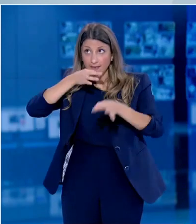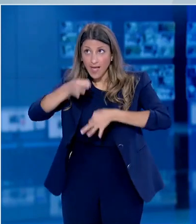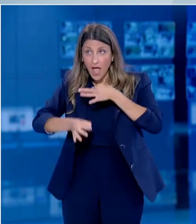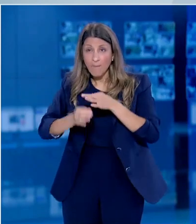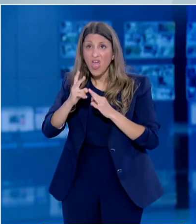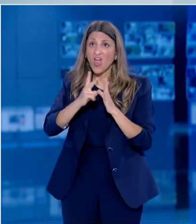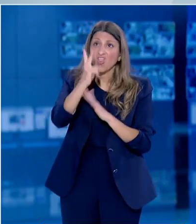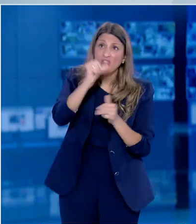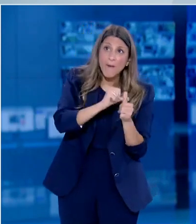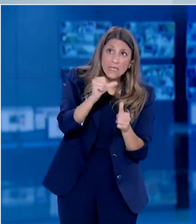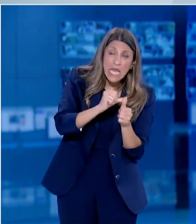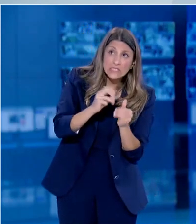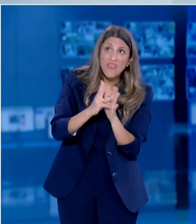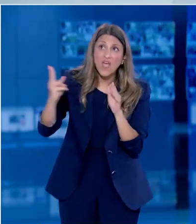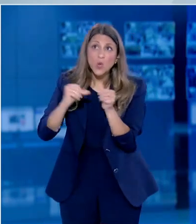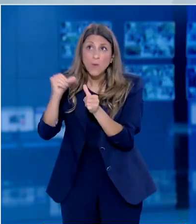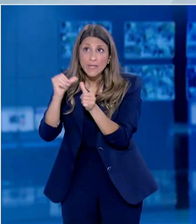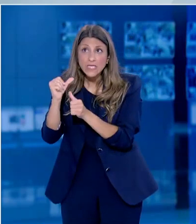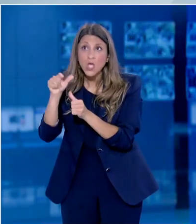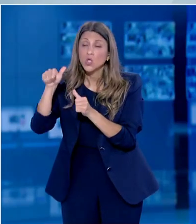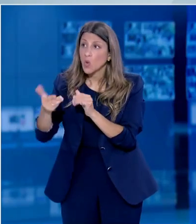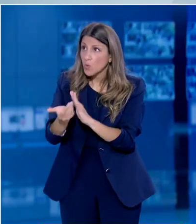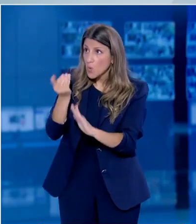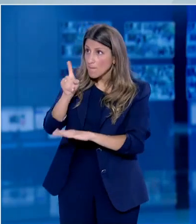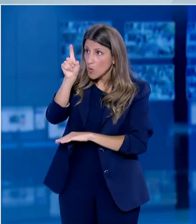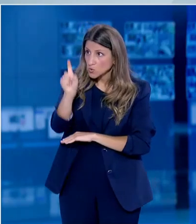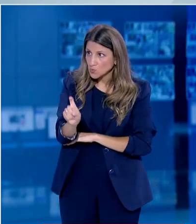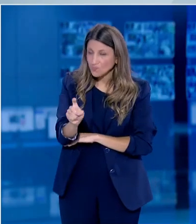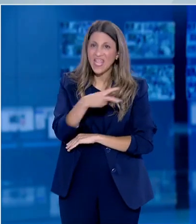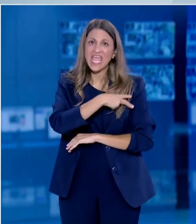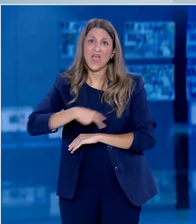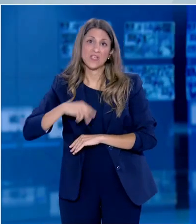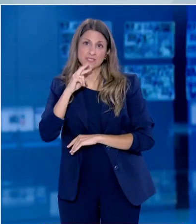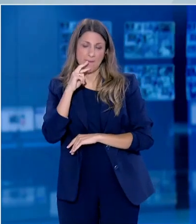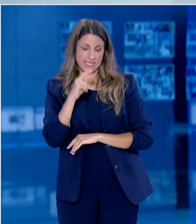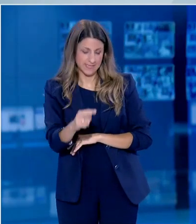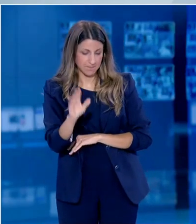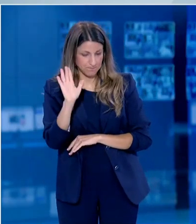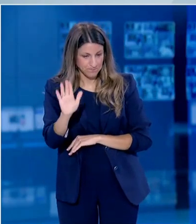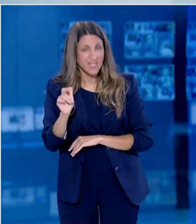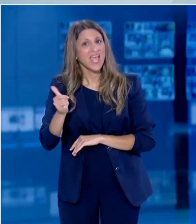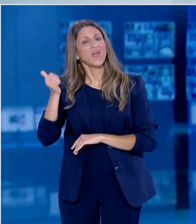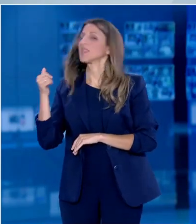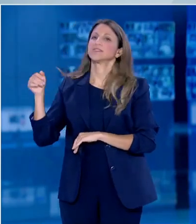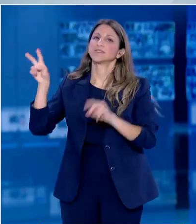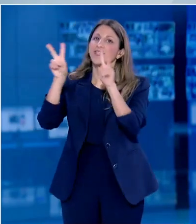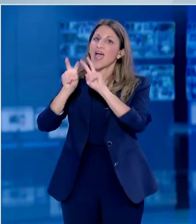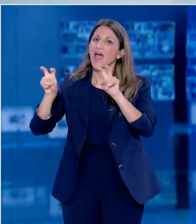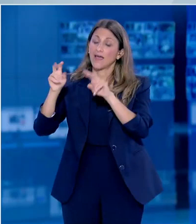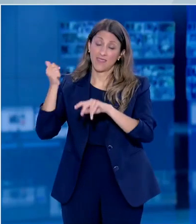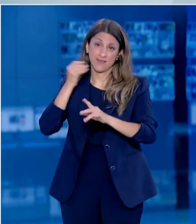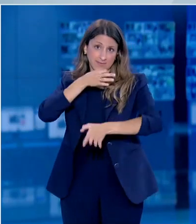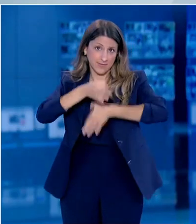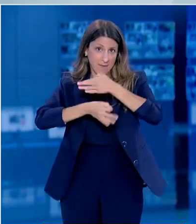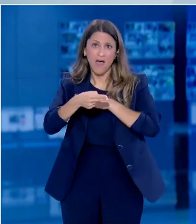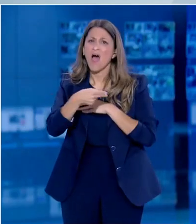Εντάξει, ακούγονται πολλά. Είδατε ανέφερα κάποια γιατί είδα και εγώ με ενδιαφέρον αυτή τη μελέτη. Μάλιστα την ανακοίνωσα και χθες την ομιλία που έκανα για